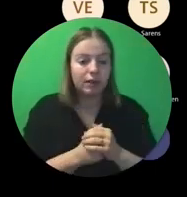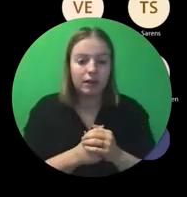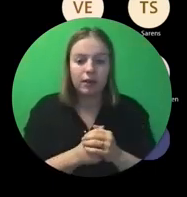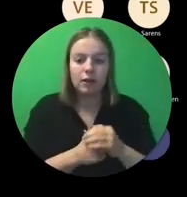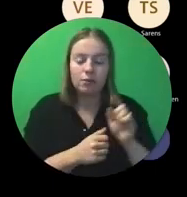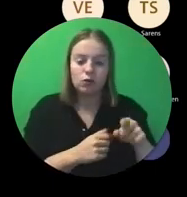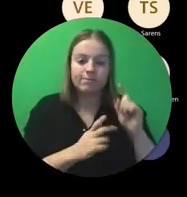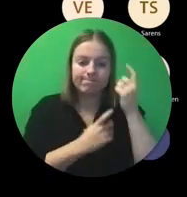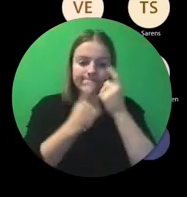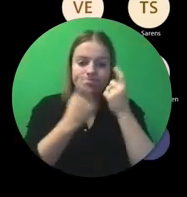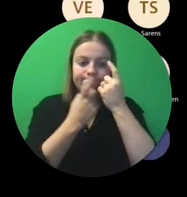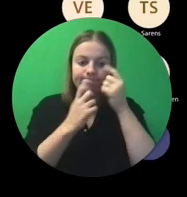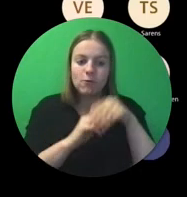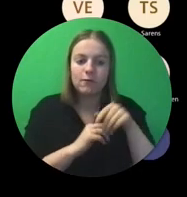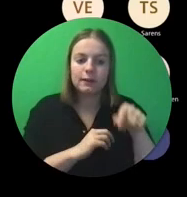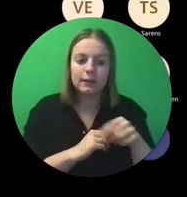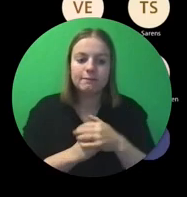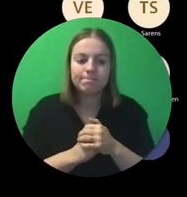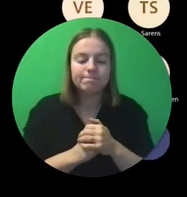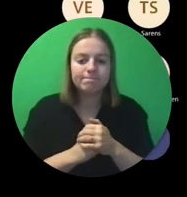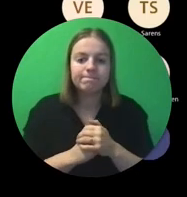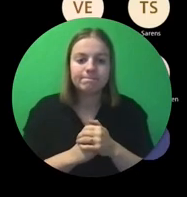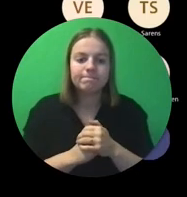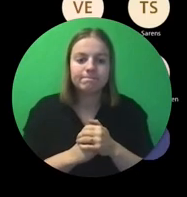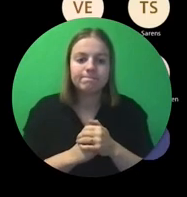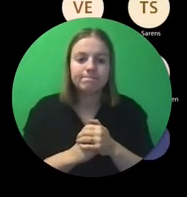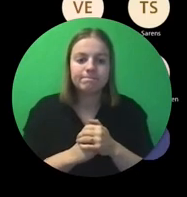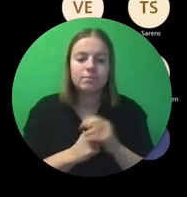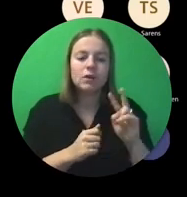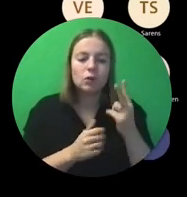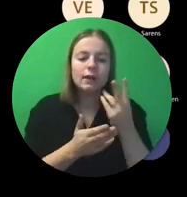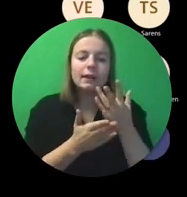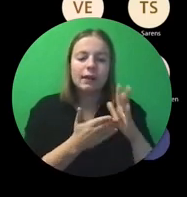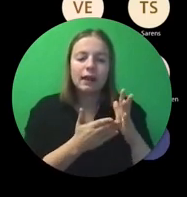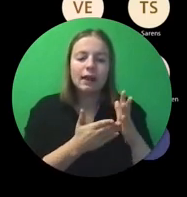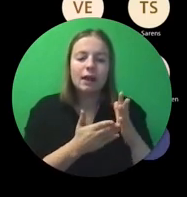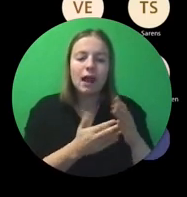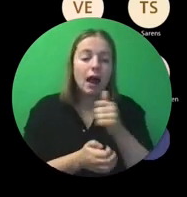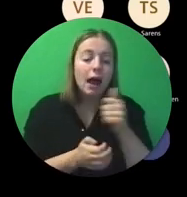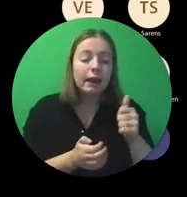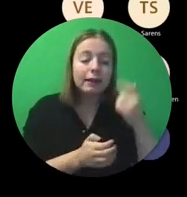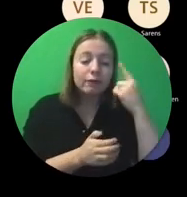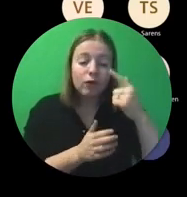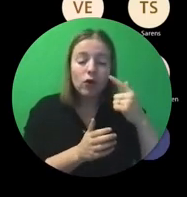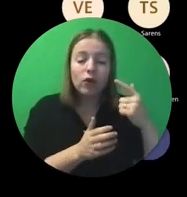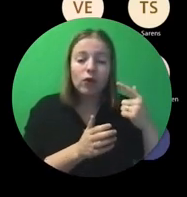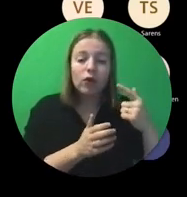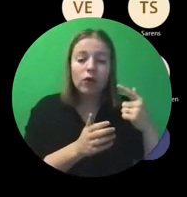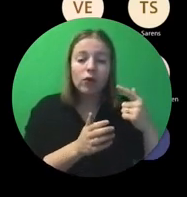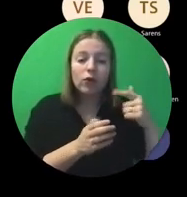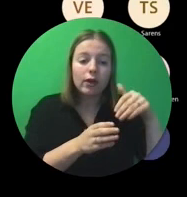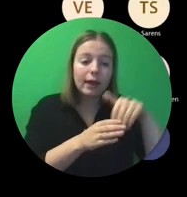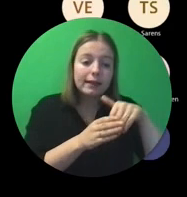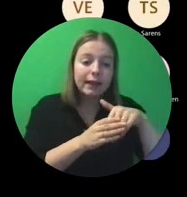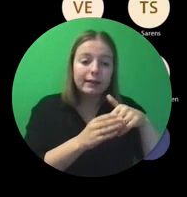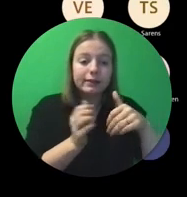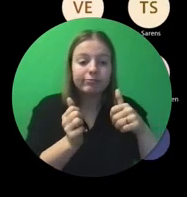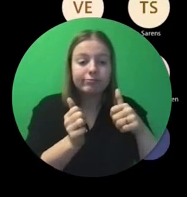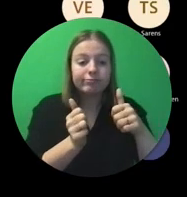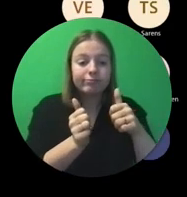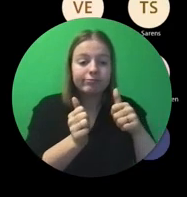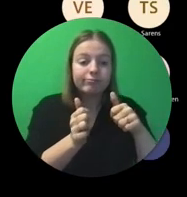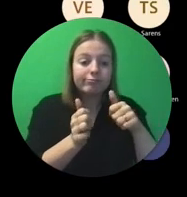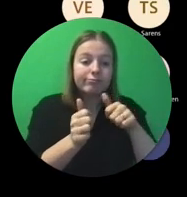moeten we eens over nadenken. Want het tweede stuk van uw vraag, is dit enkel voor onderlinge bijeenkomsten van het projectpartners?